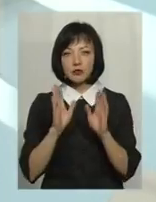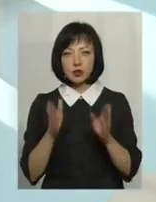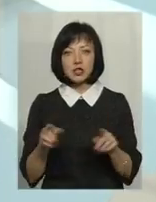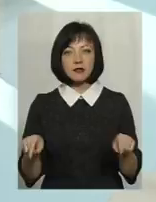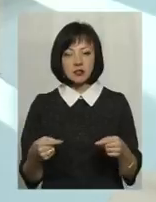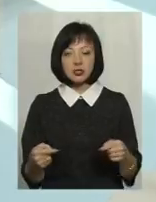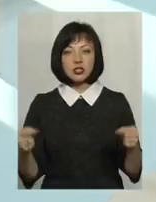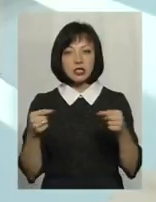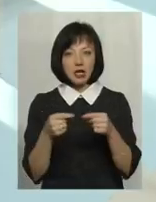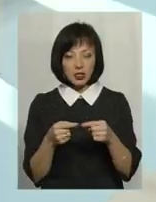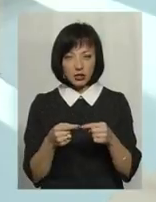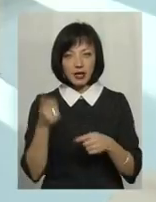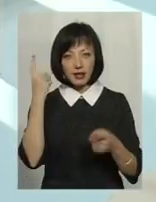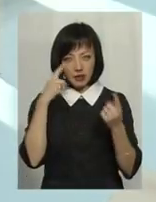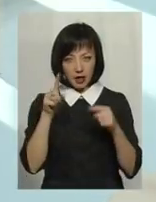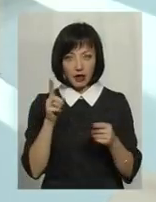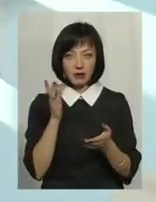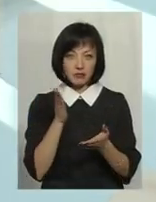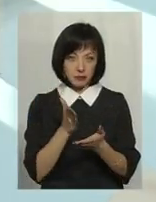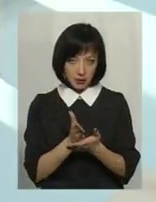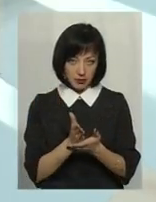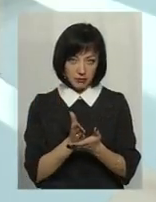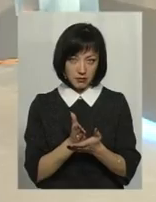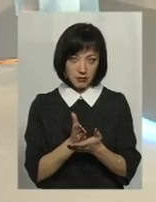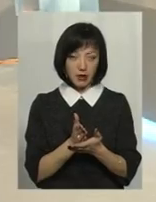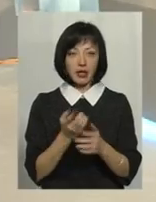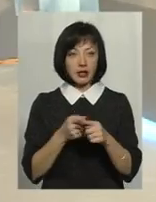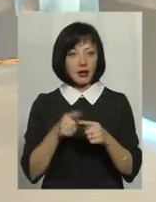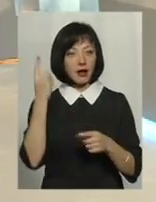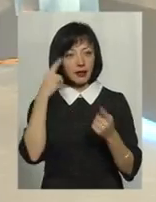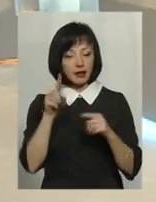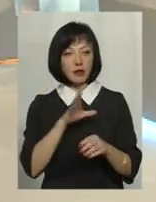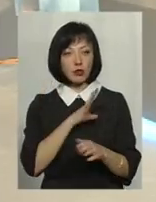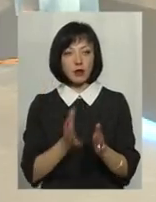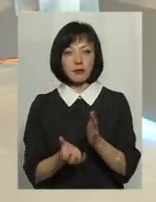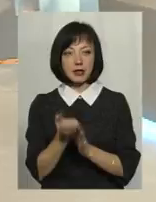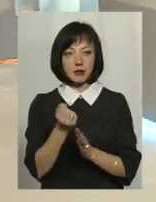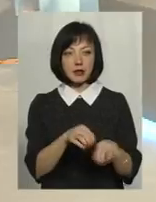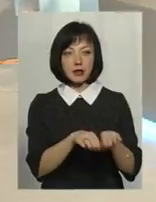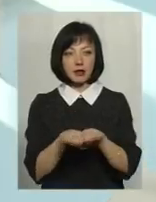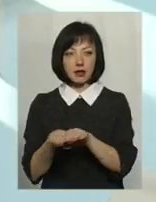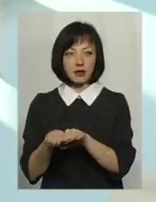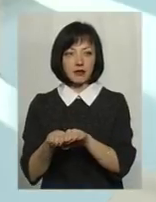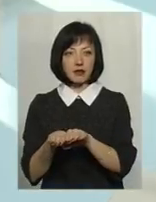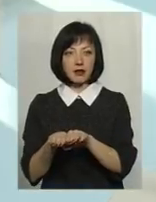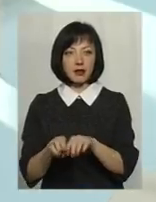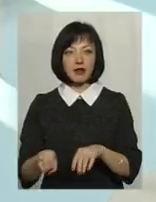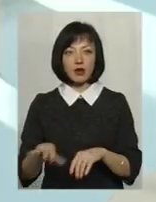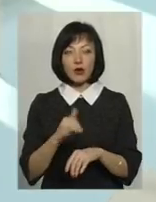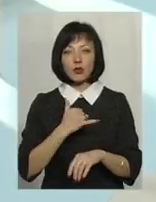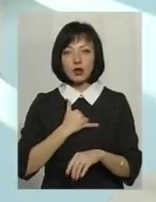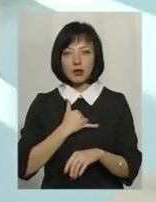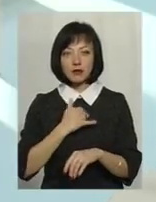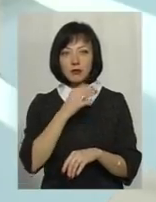Значить, з певною ідеєю ви все-таки прийшли. І та ідея була підтримана на рівні Європи. Там у нас